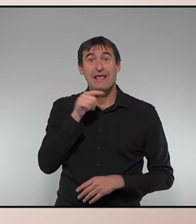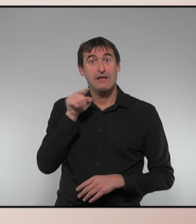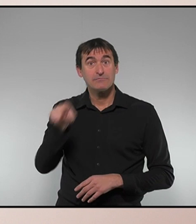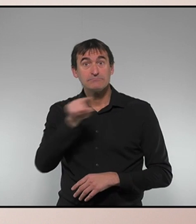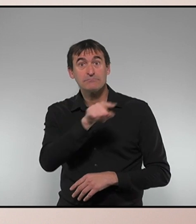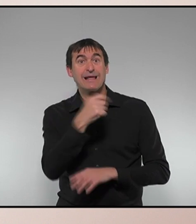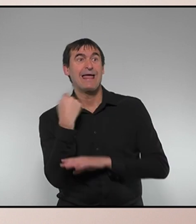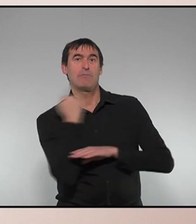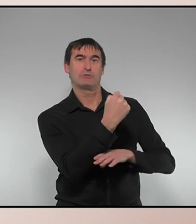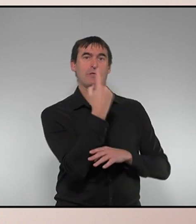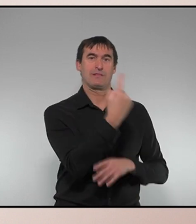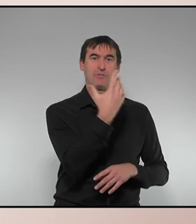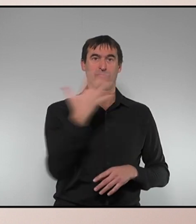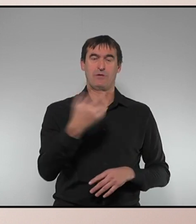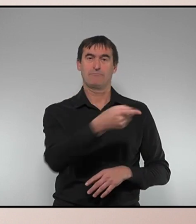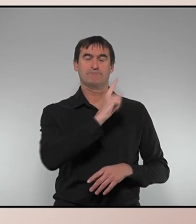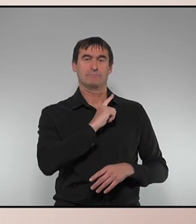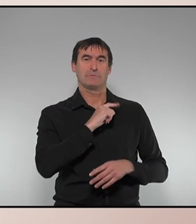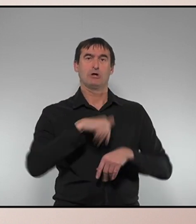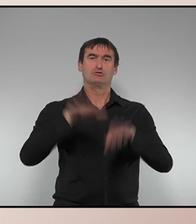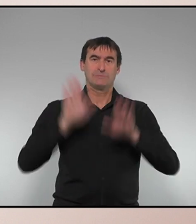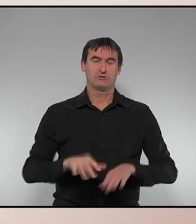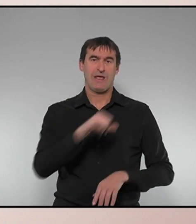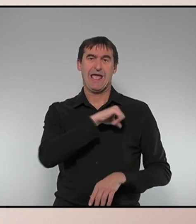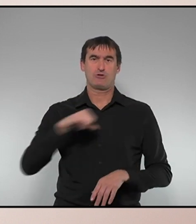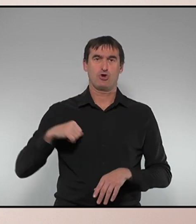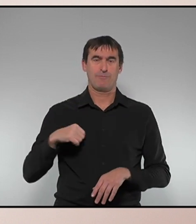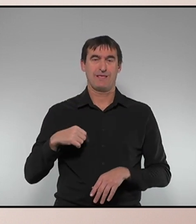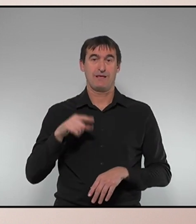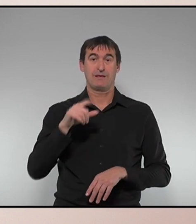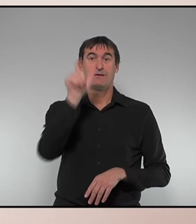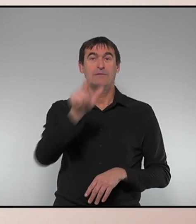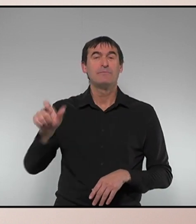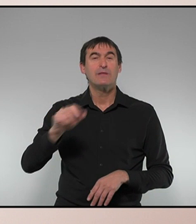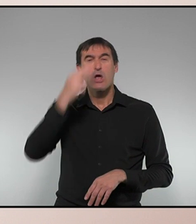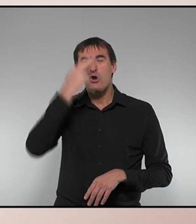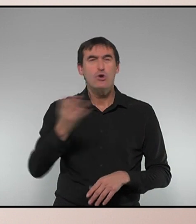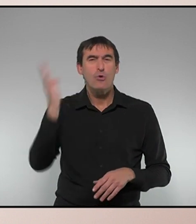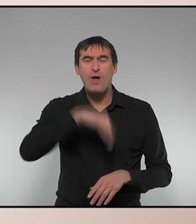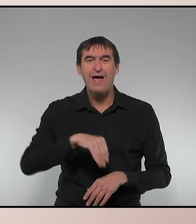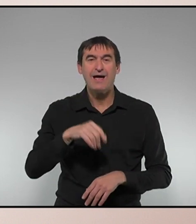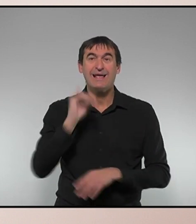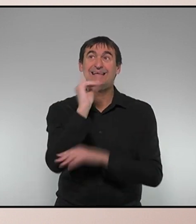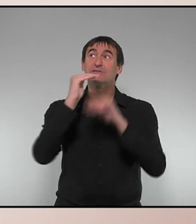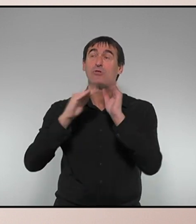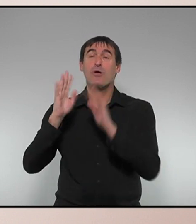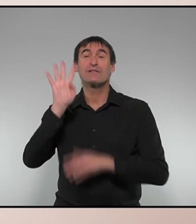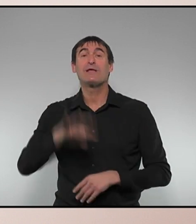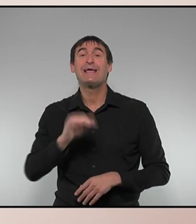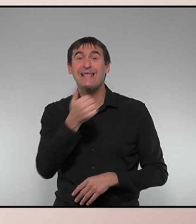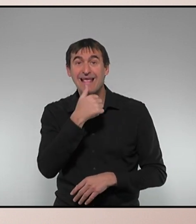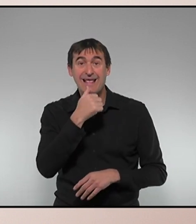que va provocar una suspensió de l'autonomia. Qui no respecta les institucions de Catalunya és qui sotmet constantment les decisions